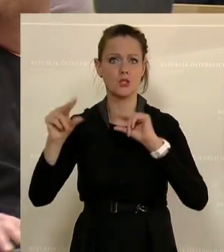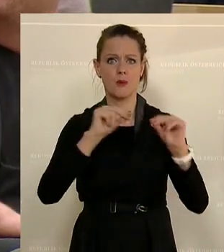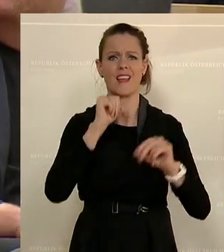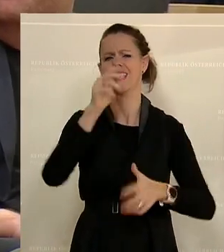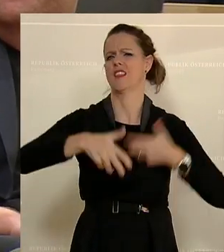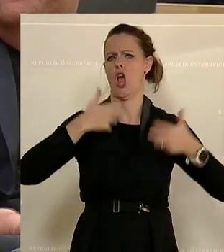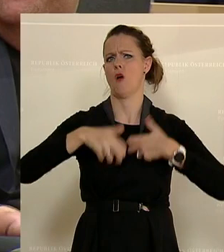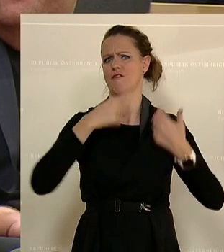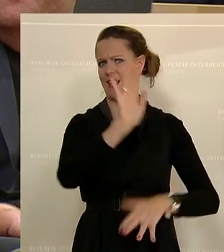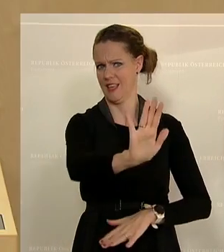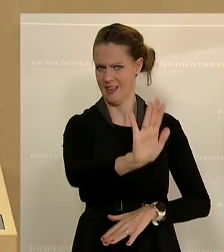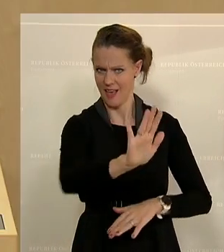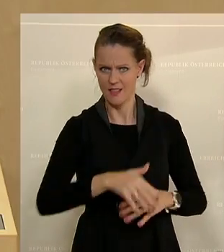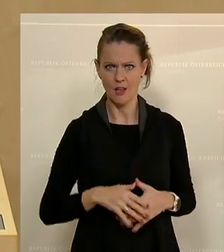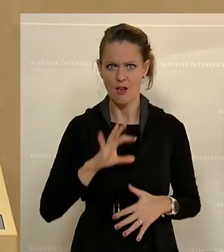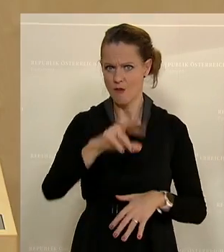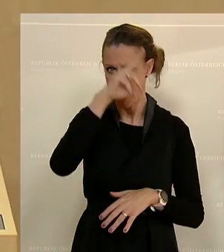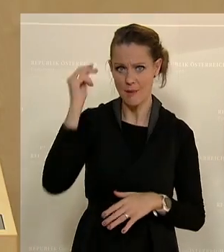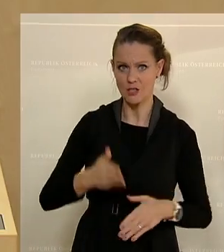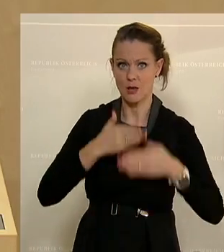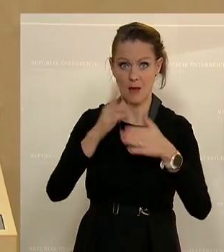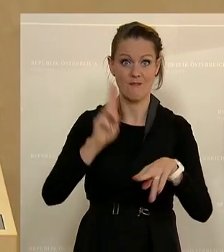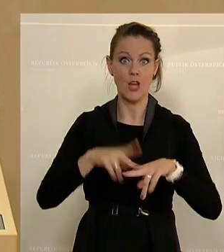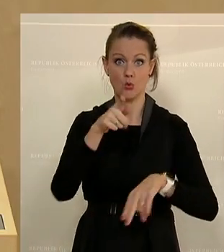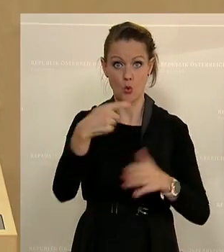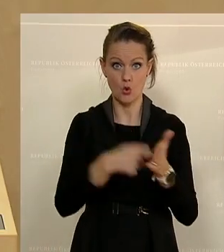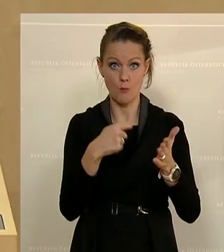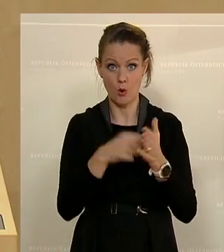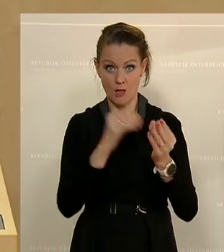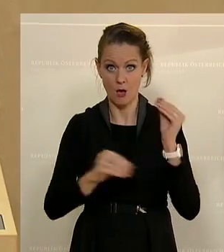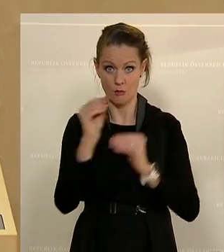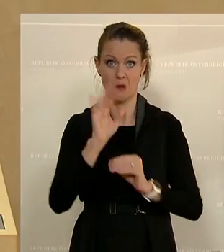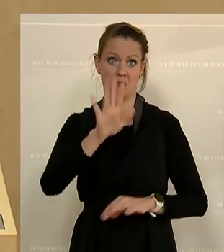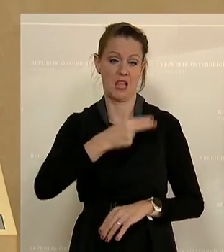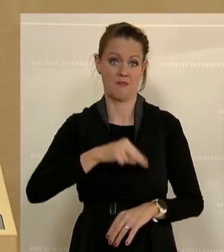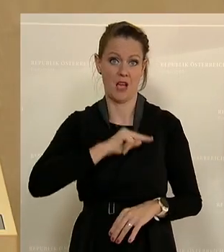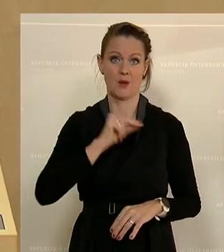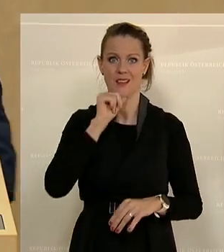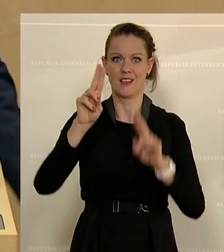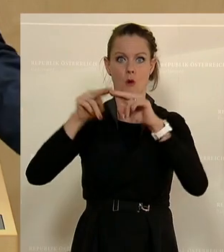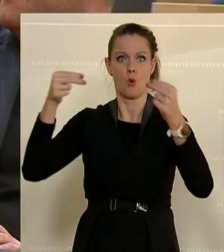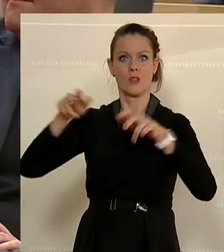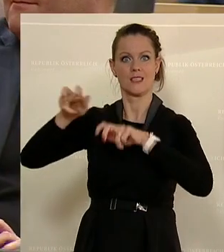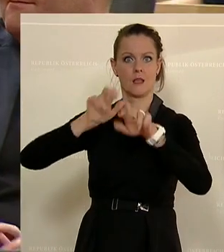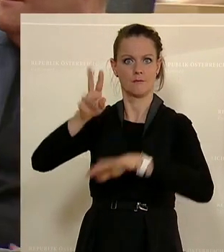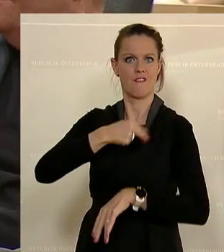den Gemeinden und den Menschen geholfen und wenn du die Gebühren erhöhen musst, ist es ist deine Verantwortung und nicht die der Bundesregierung.